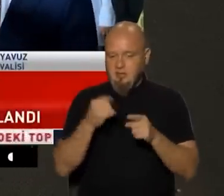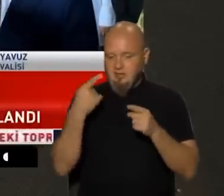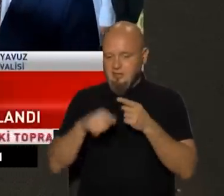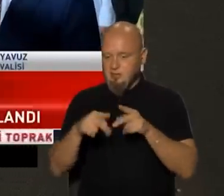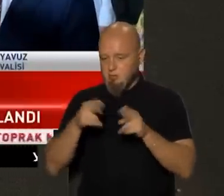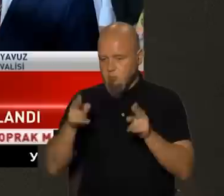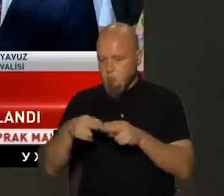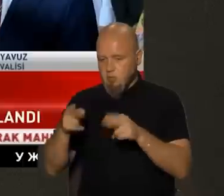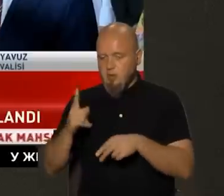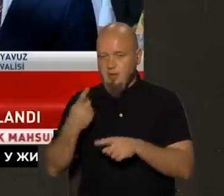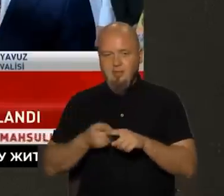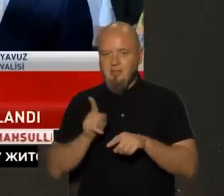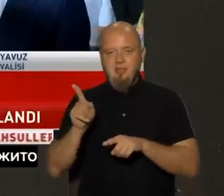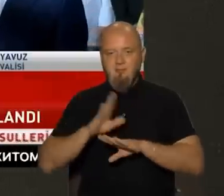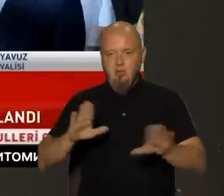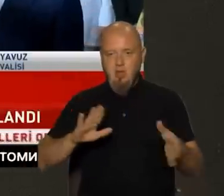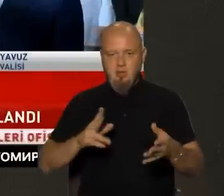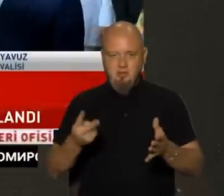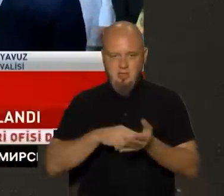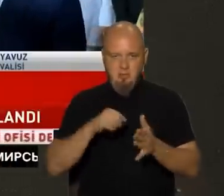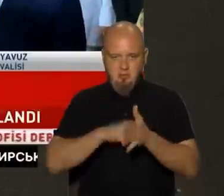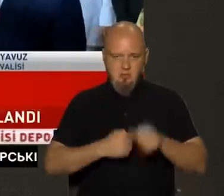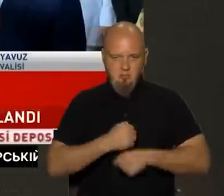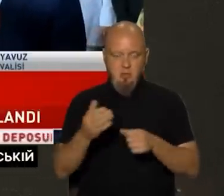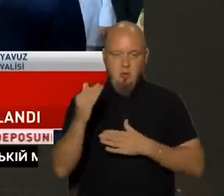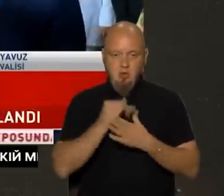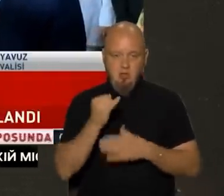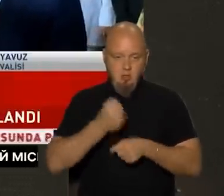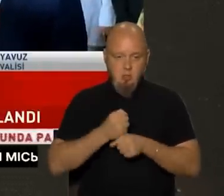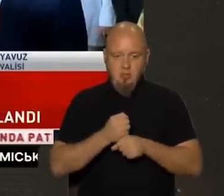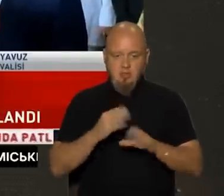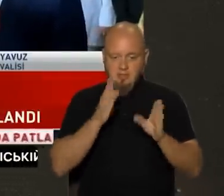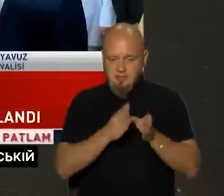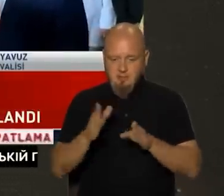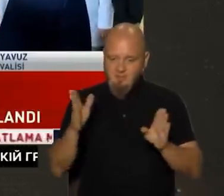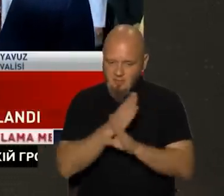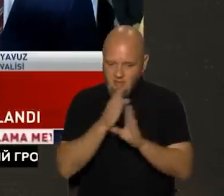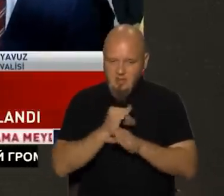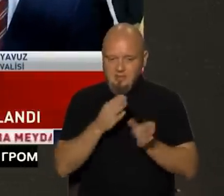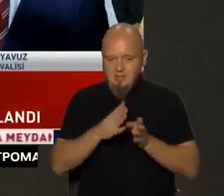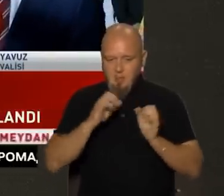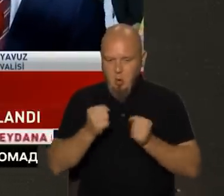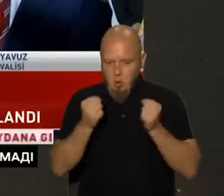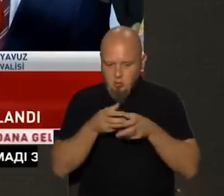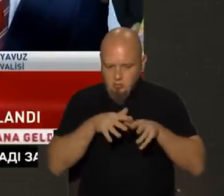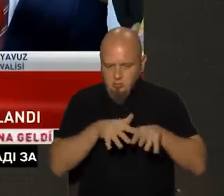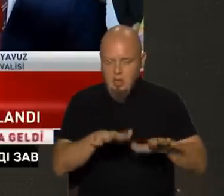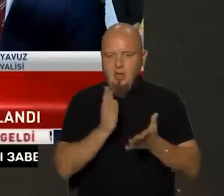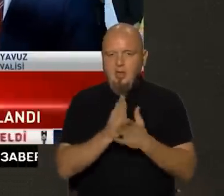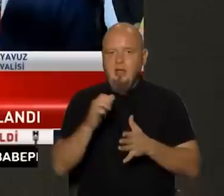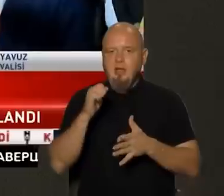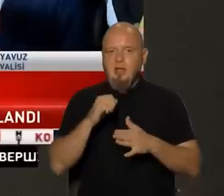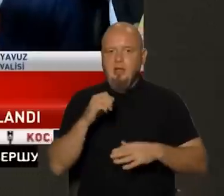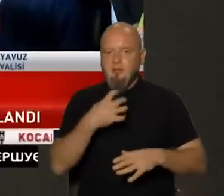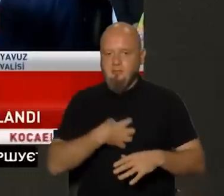портах. Але не вона стала причиною вибуху. Хоча і робота, системи вентиляції і системи охолодження є складовими